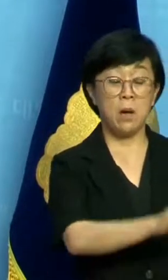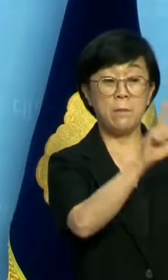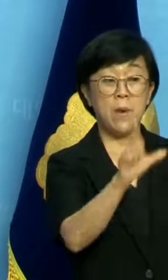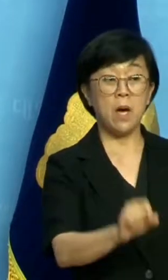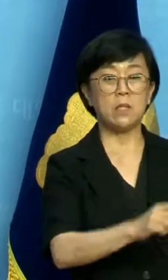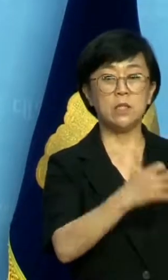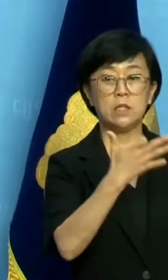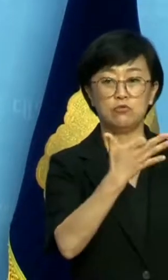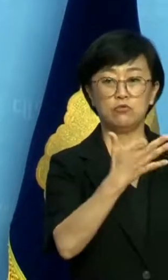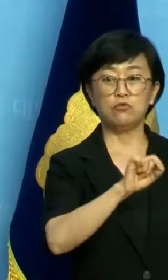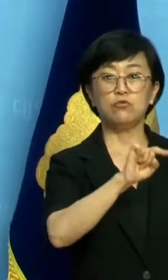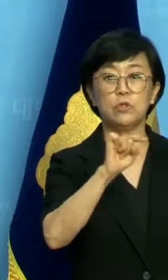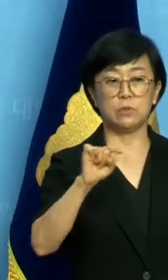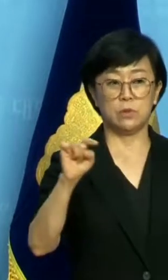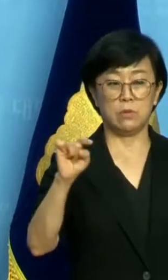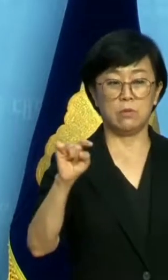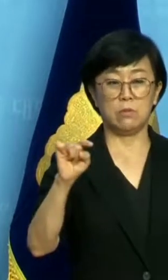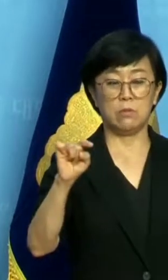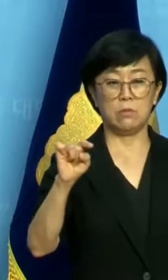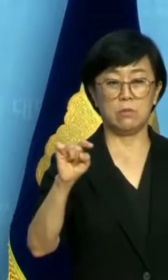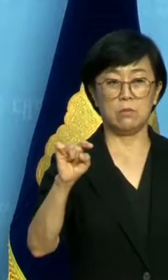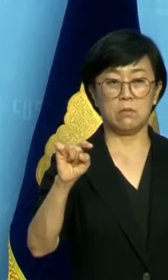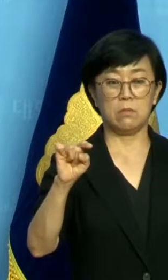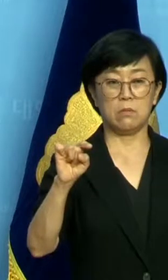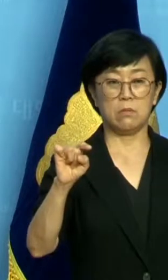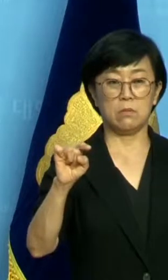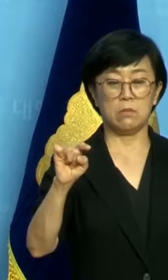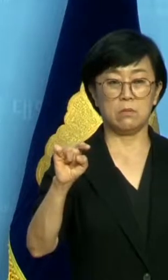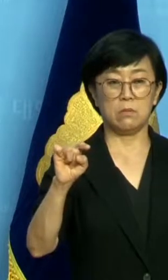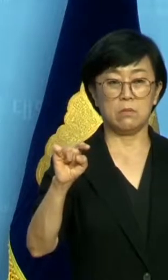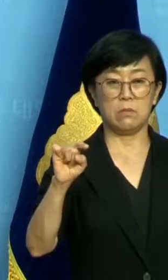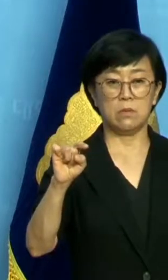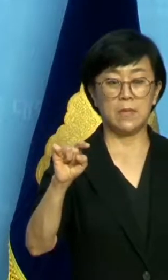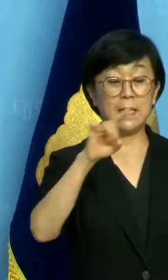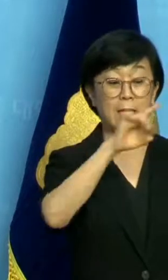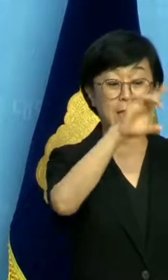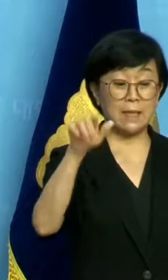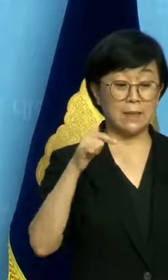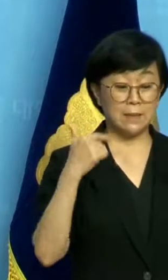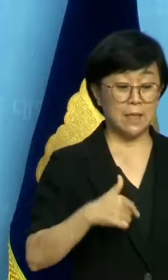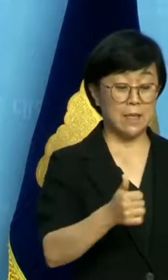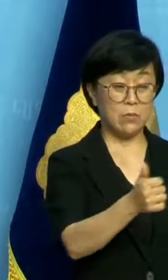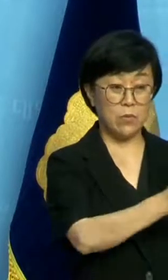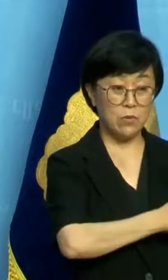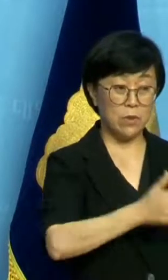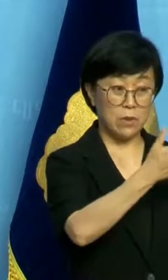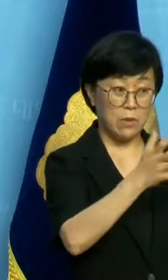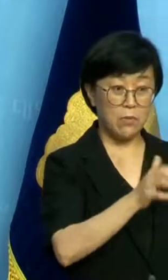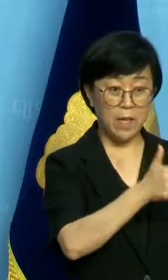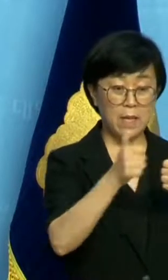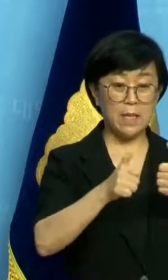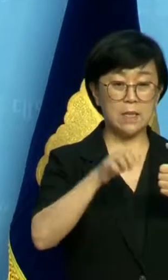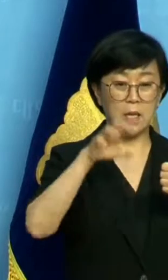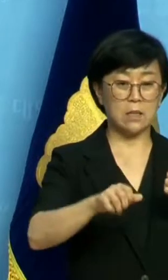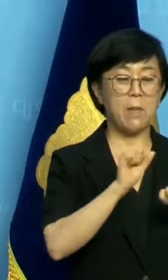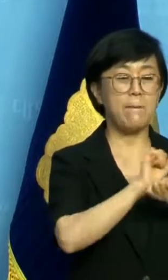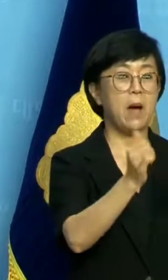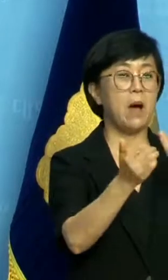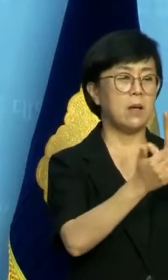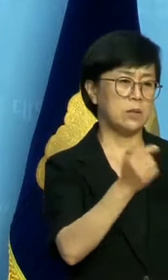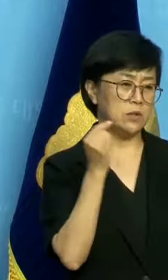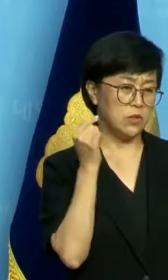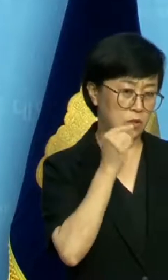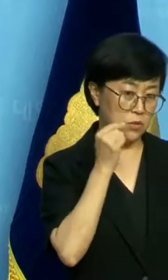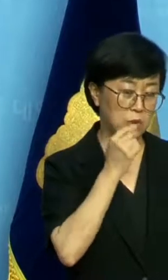19일부터 각 상임위원회 회의장에 대한 방역조치를 강화하기로